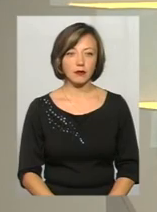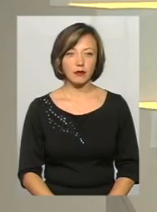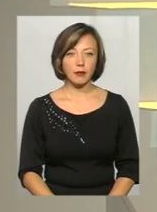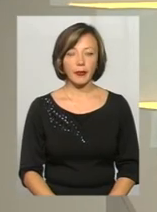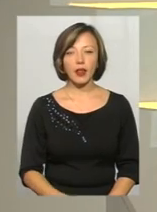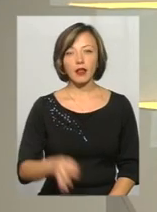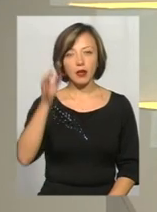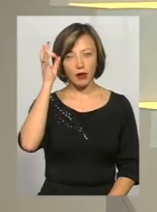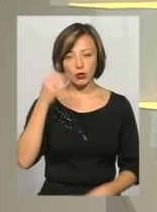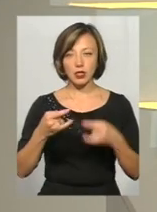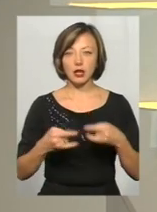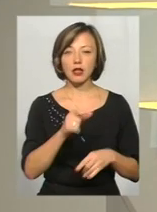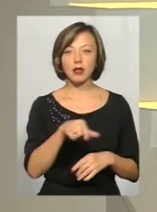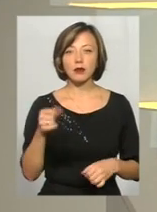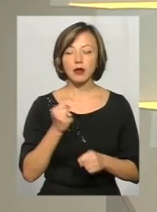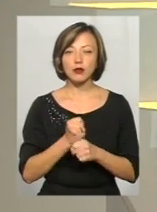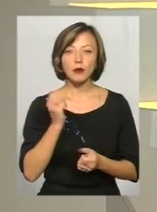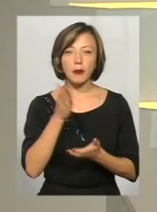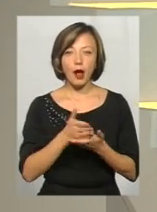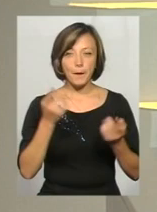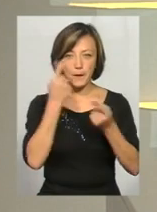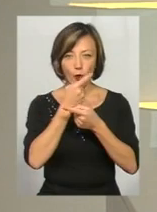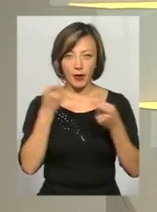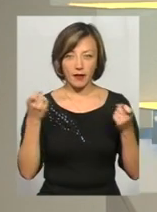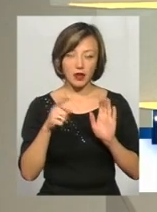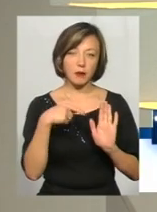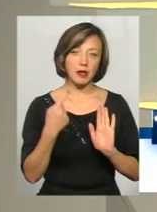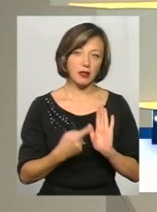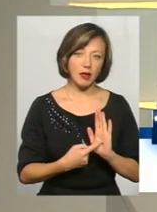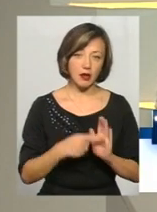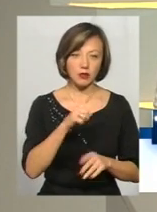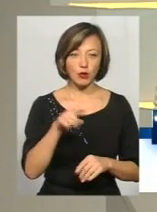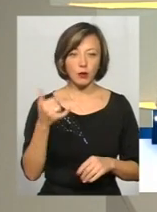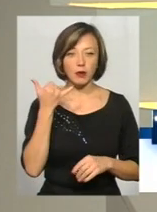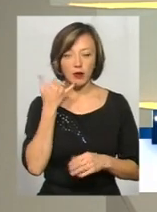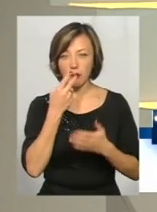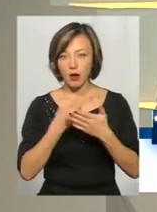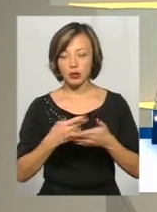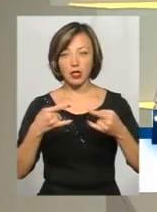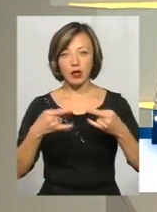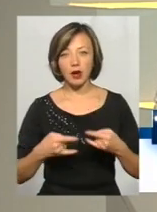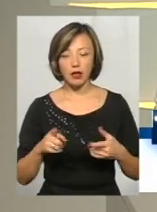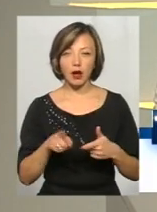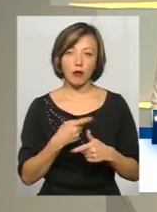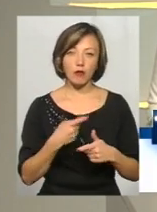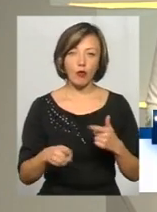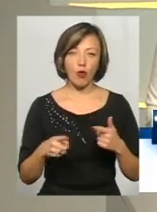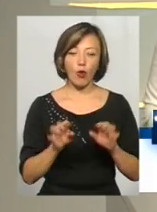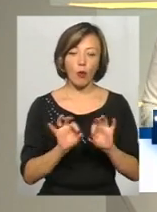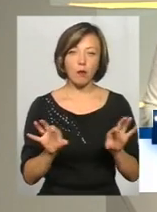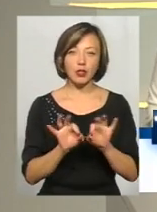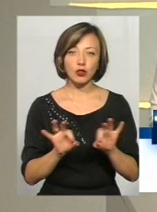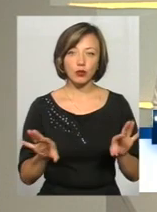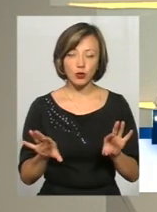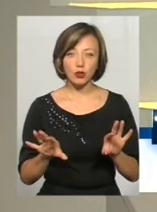Нагадую для наших телеглядачів, що ми працюємо у прямому ефірі, тому задавайте ваші питання за номерами, які бачите на ваших екранах, або коментуйте